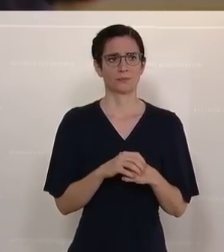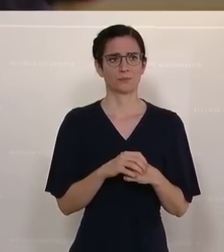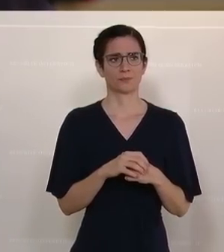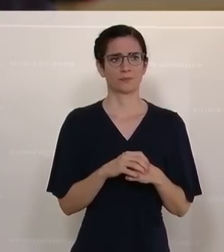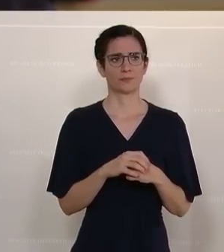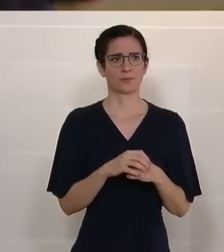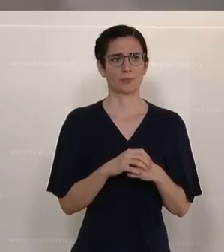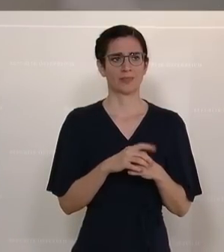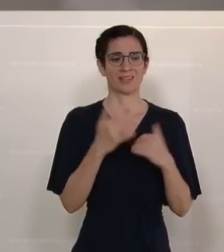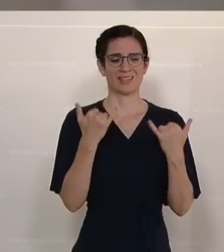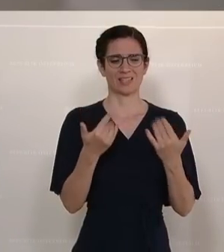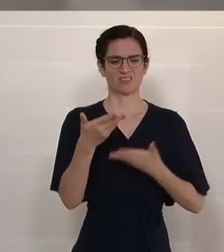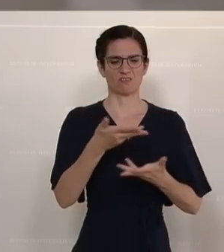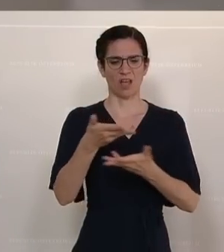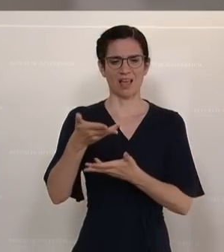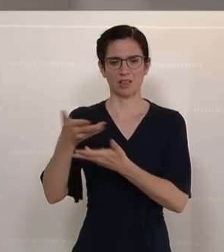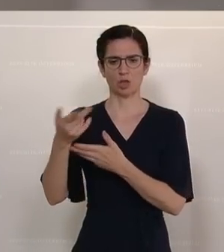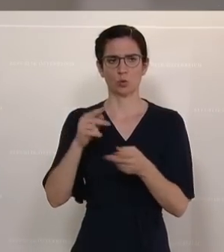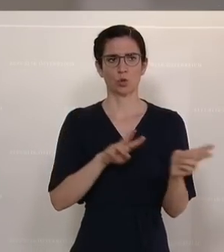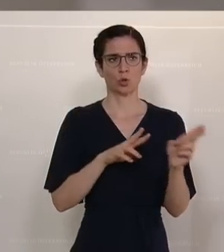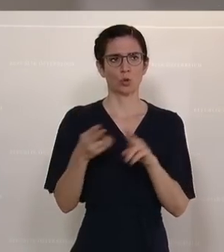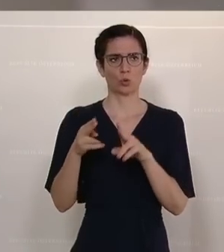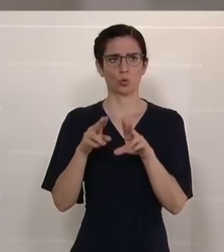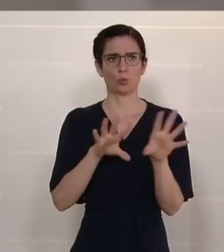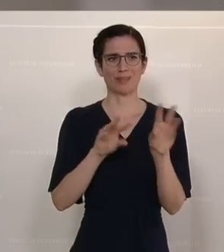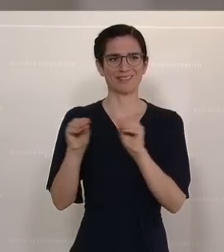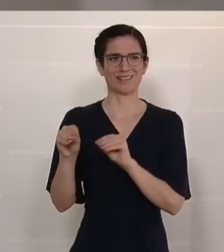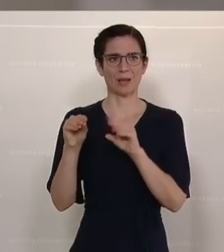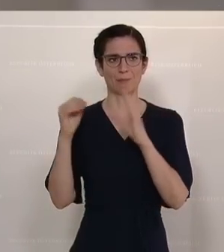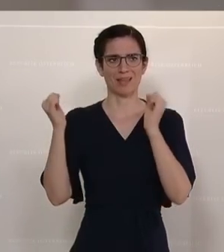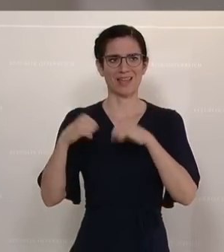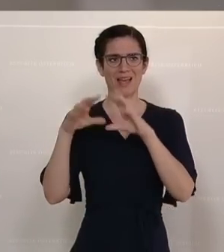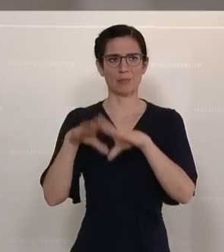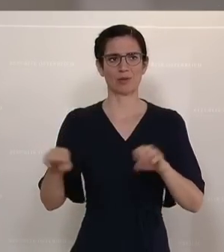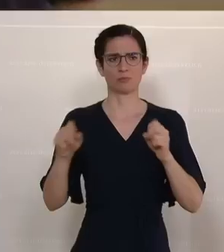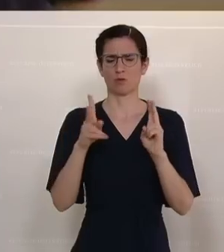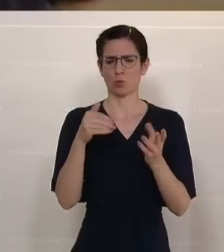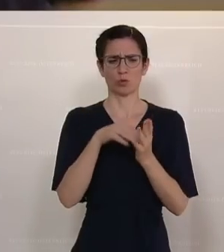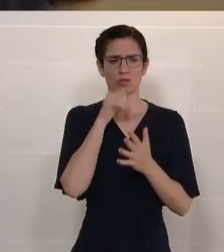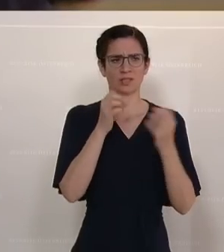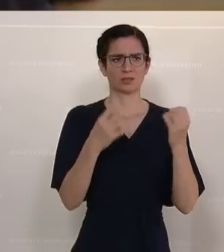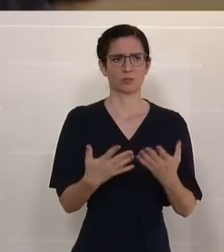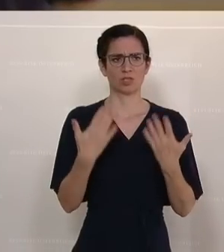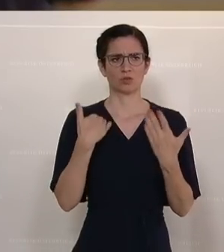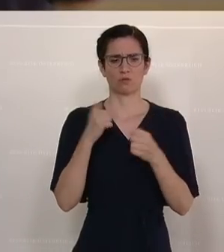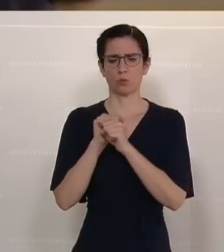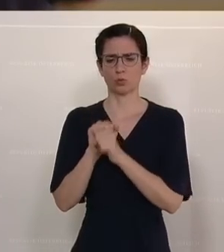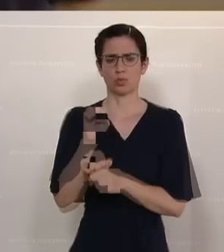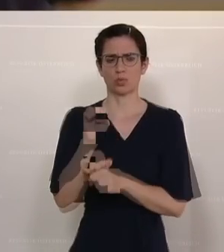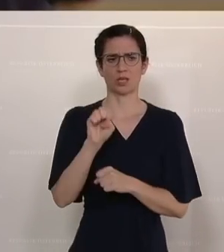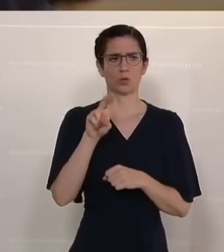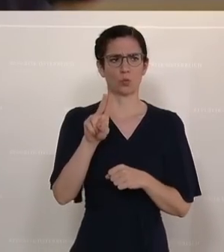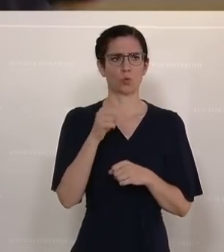erklärt, Sie stehen im Verhandlung zur Rückübernahmeabkommen. Ja, aber das muss doch alles schon passiert sein. Und wo machen Sie Druck in der EU?